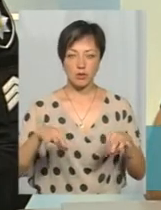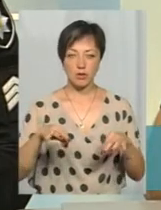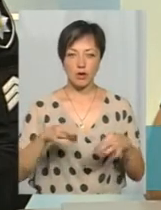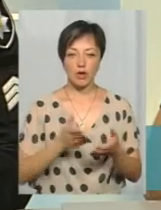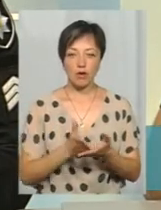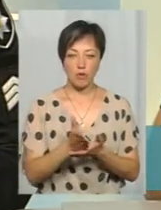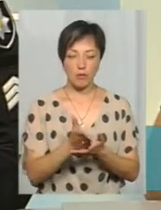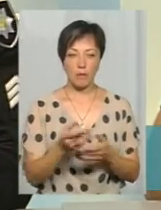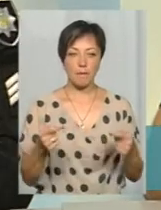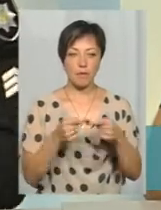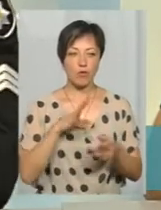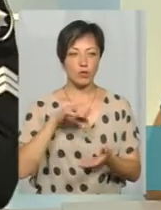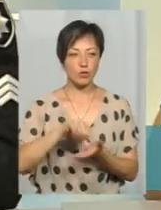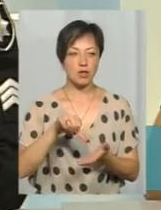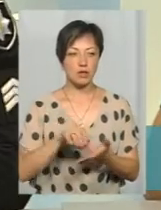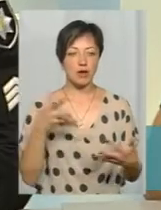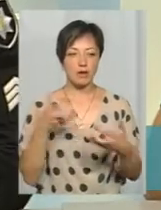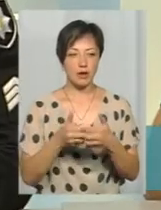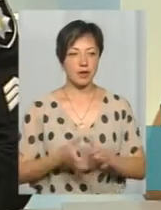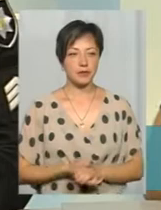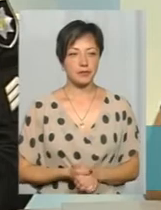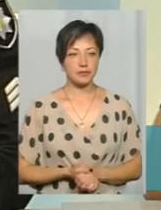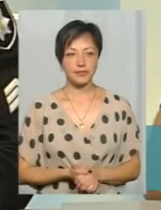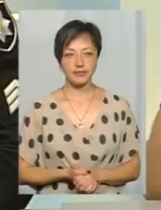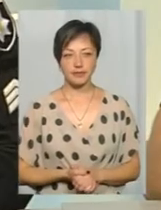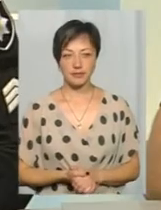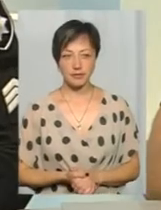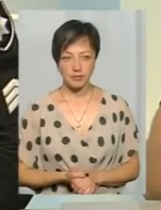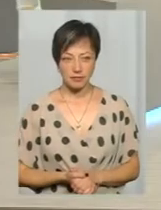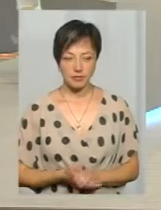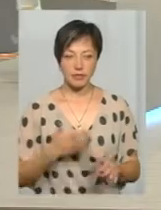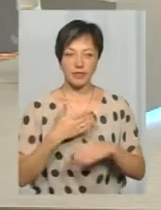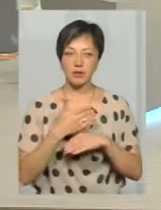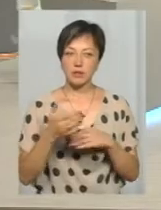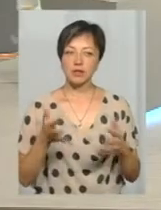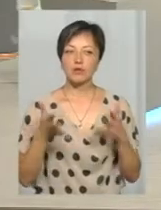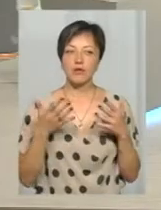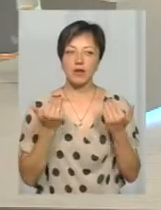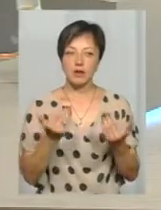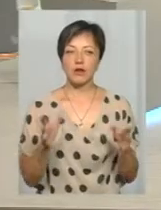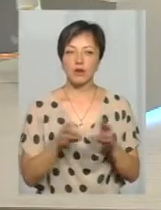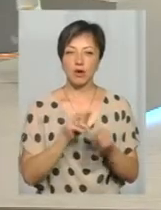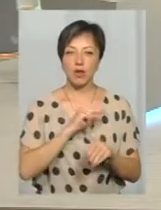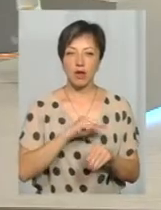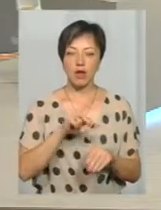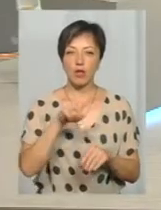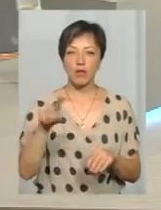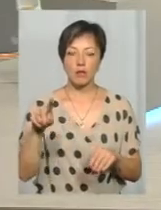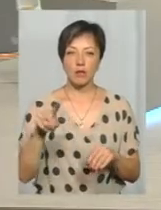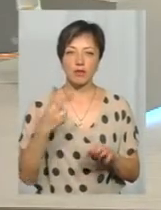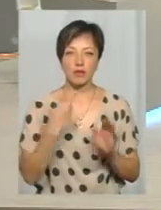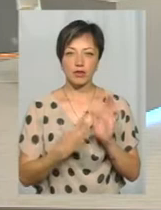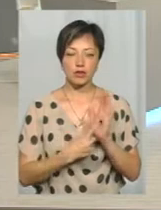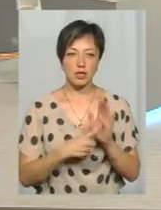рухався по певному маршруту, був учасником дорожньої транспортної пригоди. Пізніше з'ясували ваші колеги, що це маршрутний таксиль номер 26. встановлено,